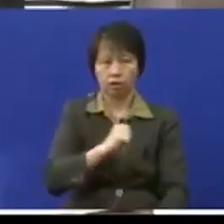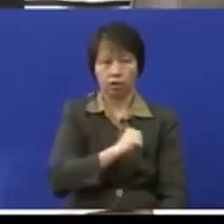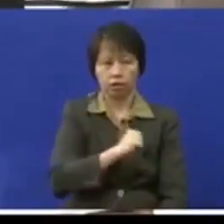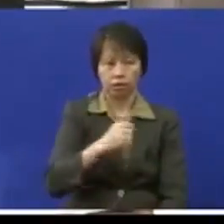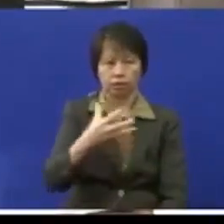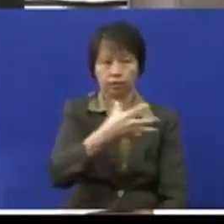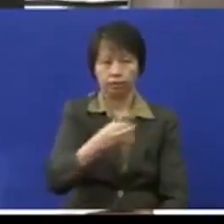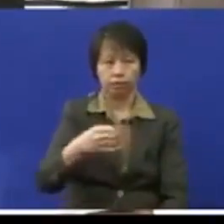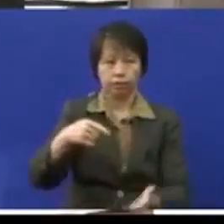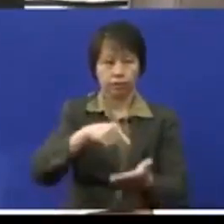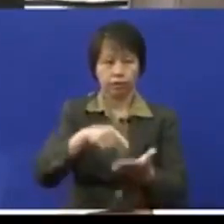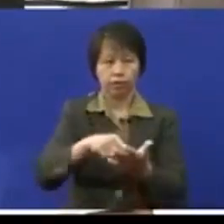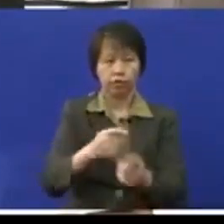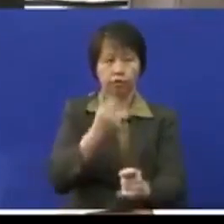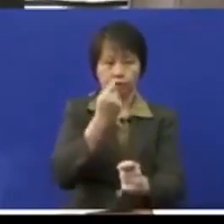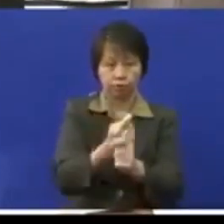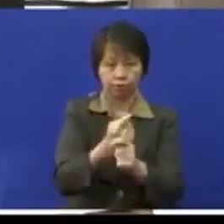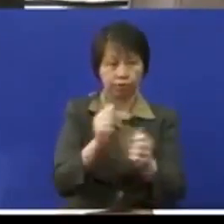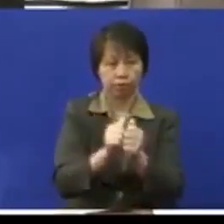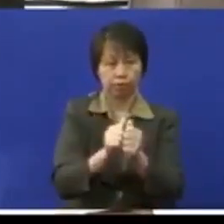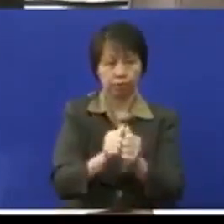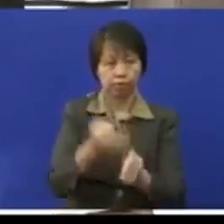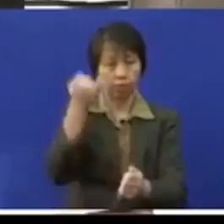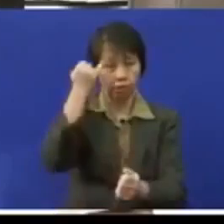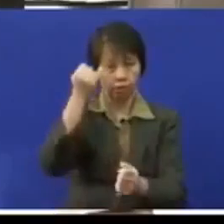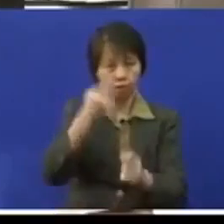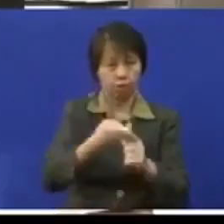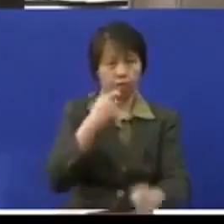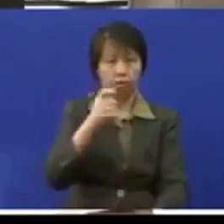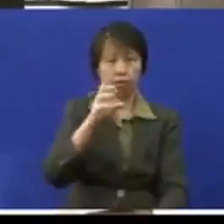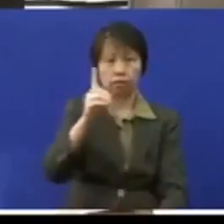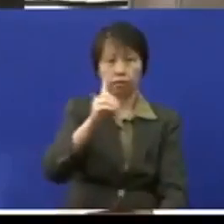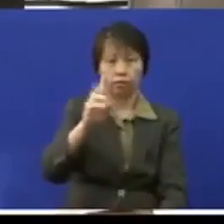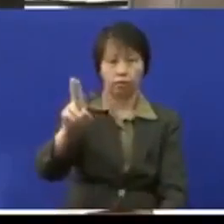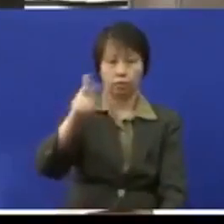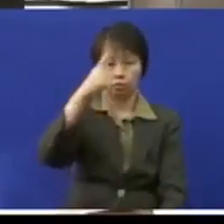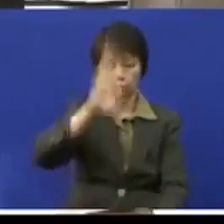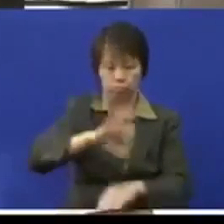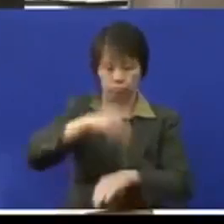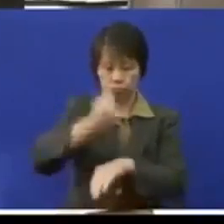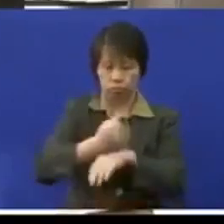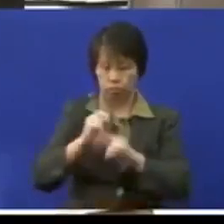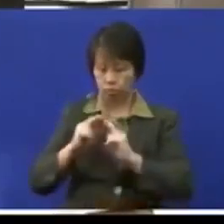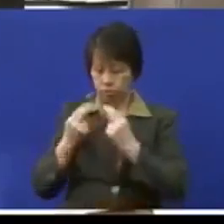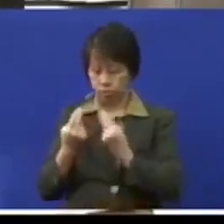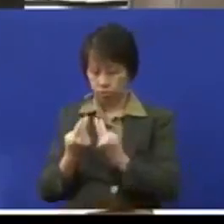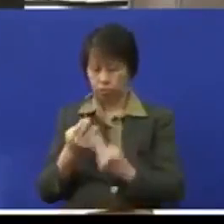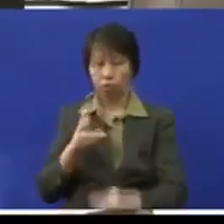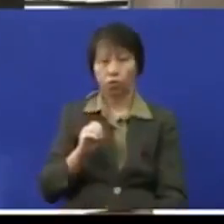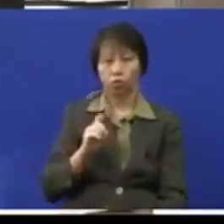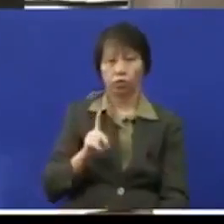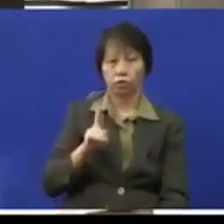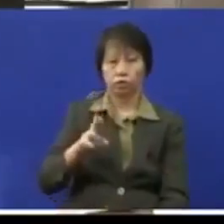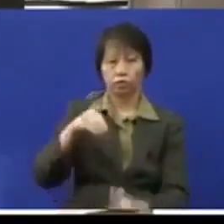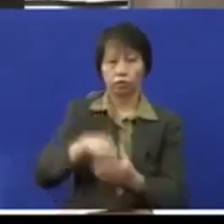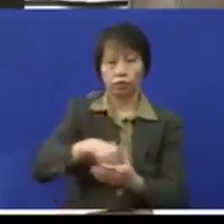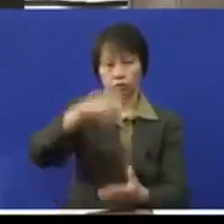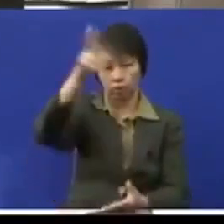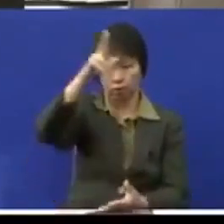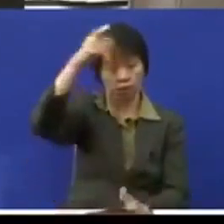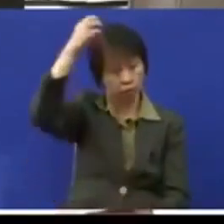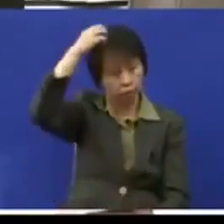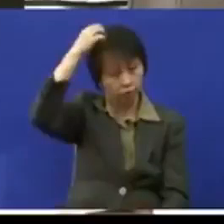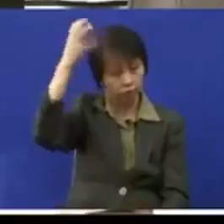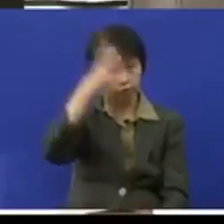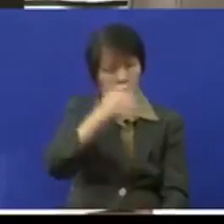dan ini bertepatan dengan saranan daripada Damansarat Utama untuk menubuhkan unit OKU di dalam Kerajaan Negeri Selangor